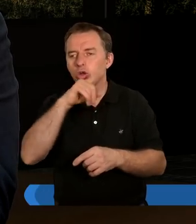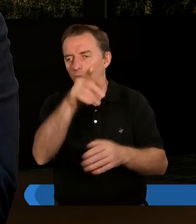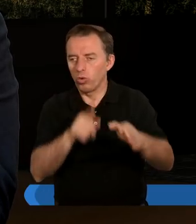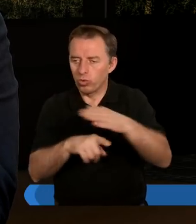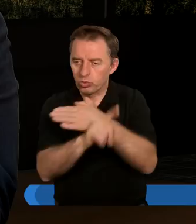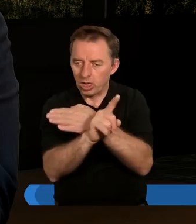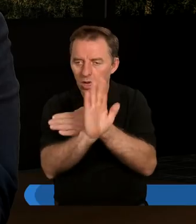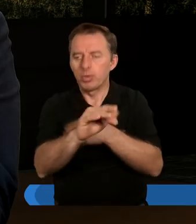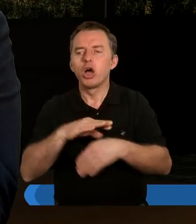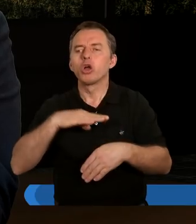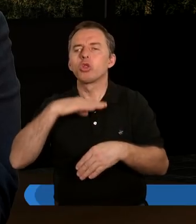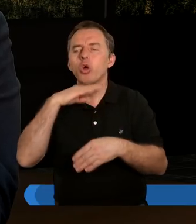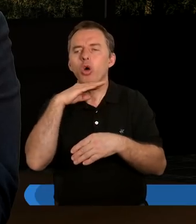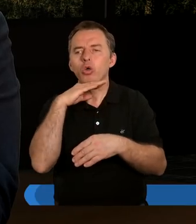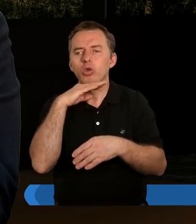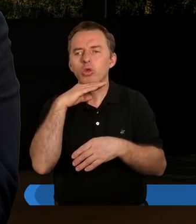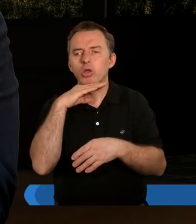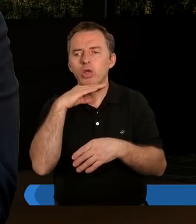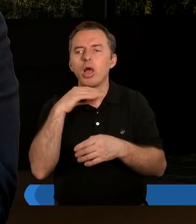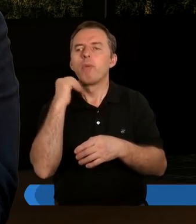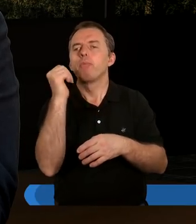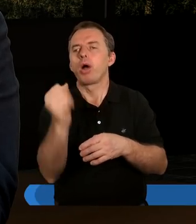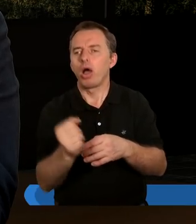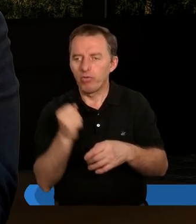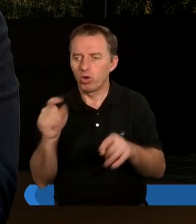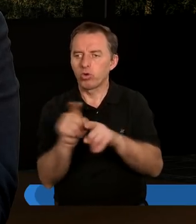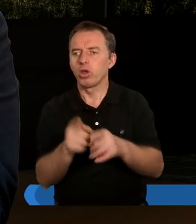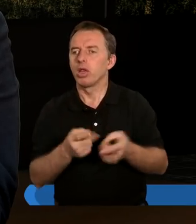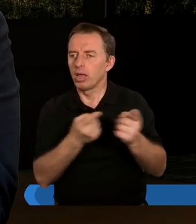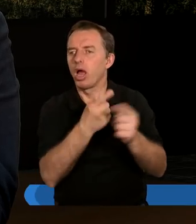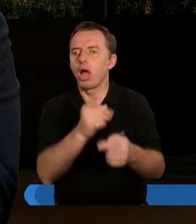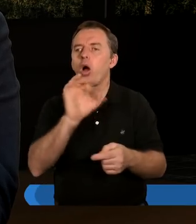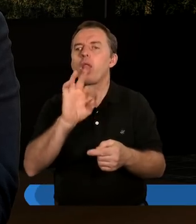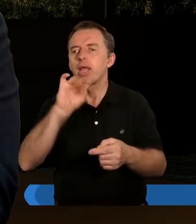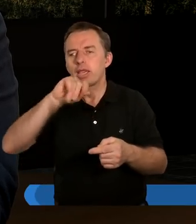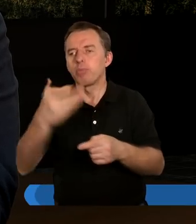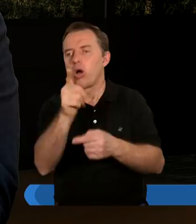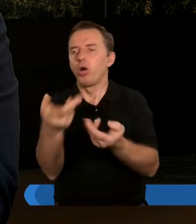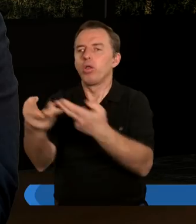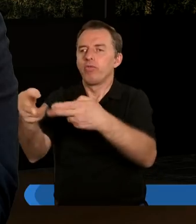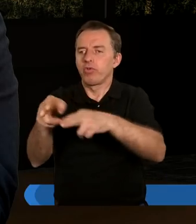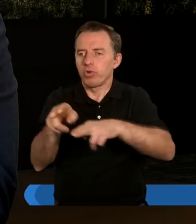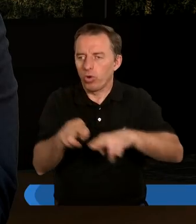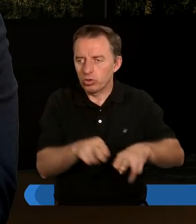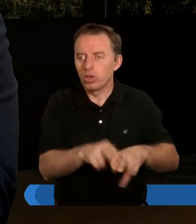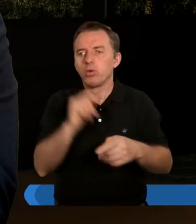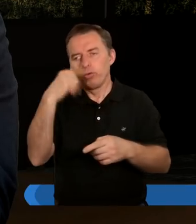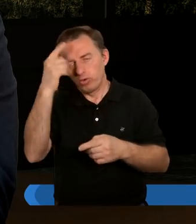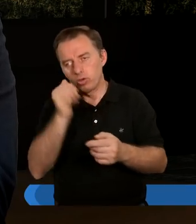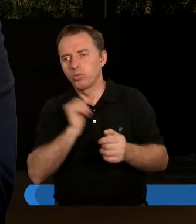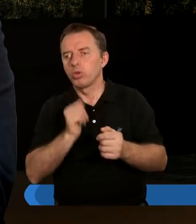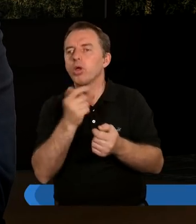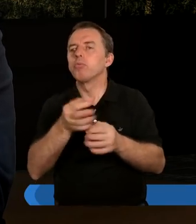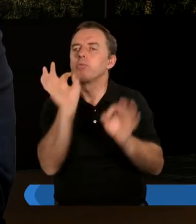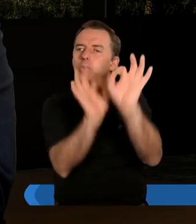ucieka, ma dosyć. I teraz zwróćmy uwagę, że Paweł również namawia samego Onezyma, żeby on tam wrócił i próbuje sobie wyobrazić